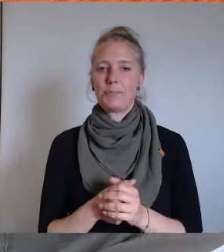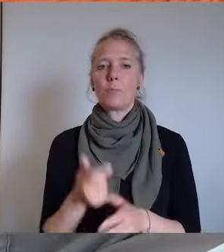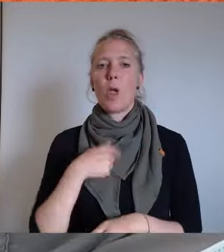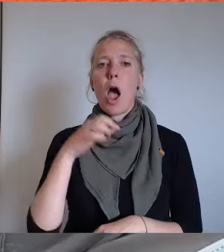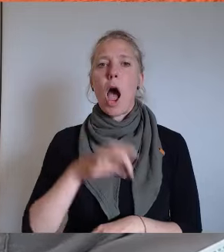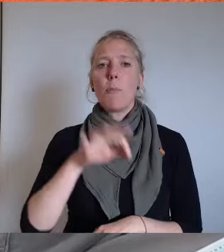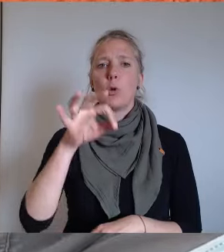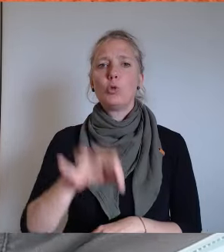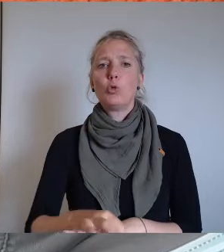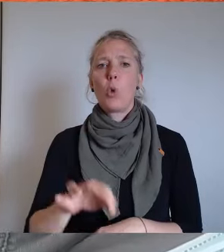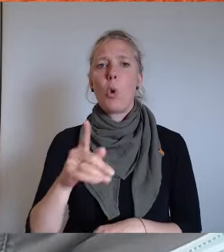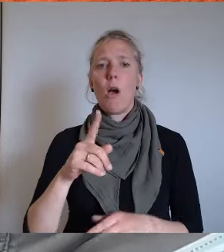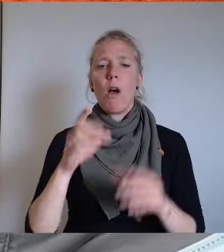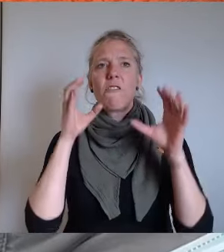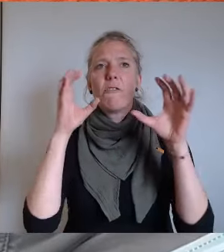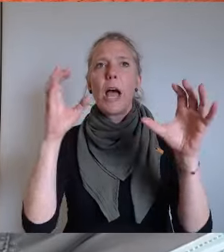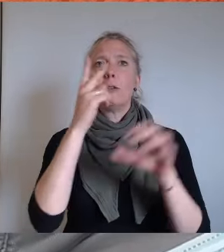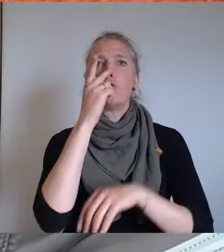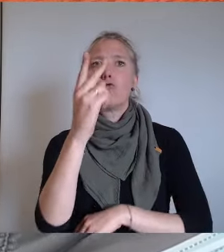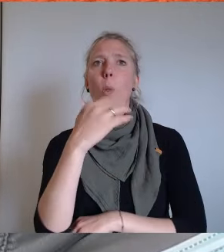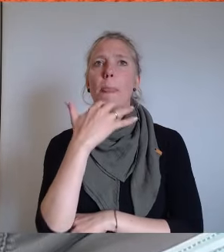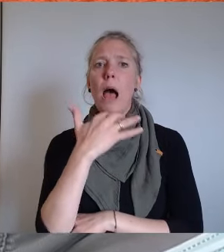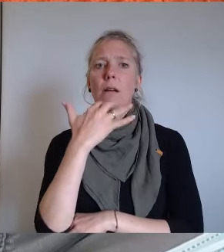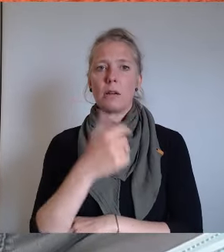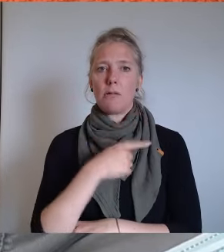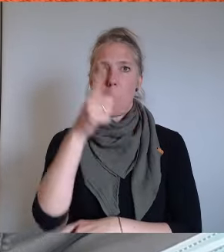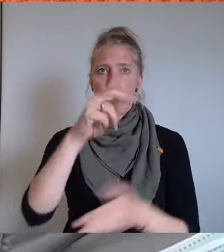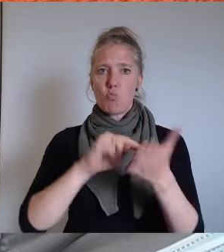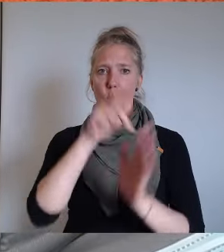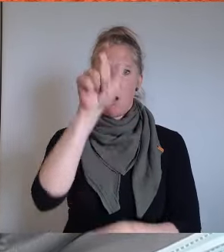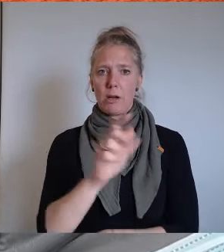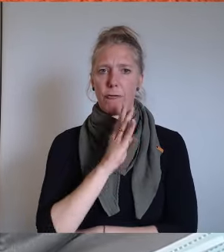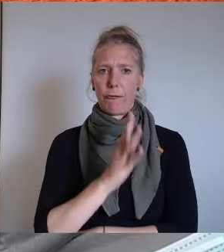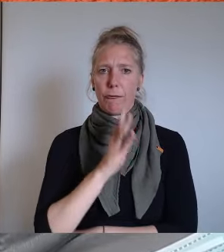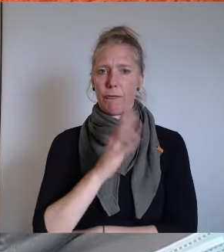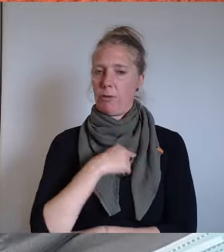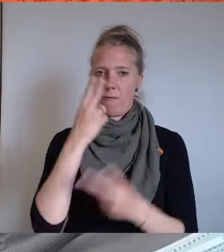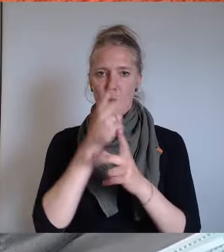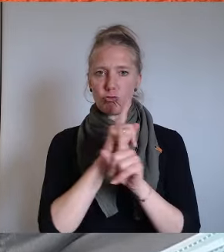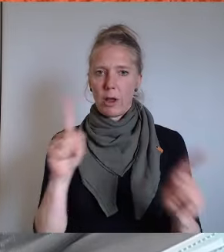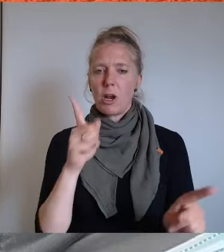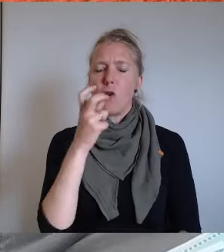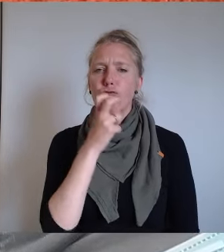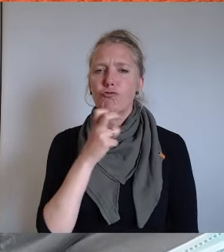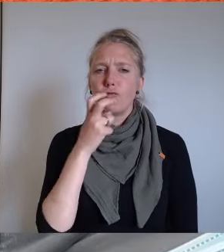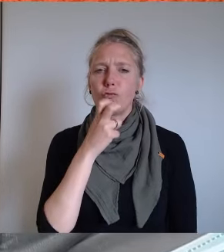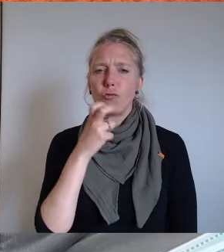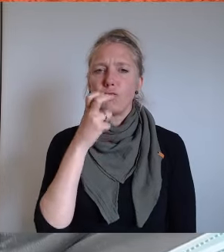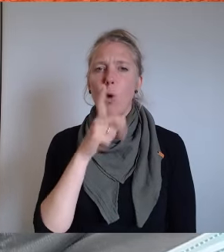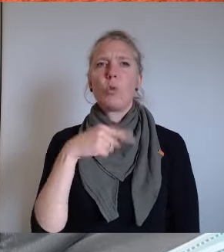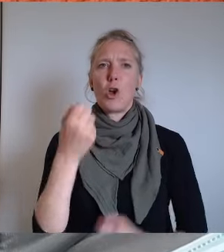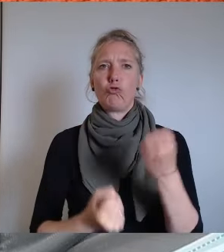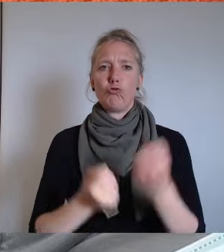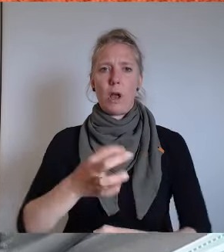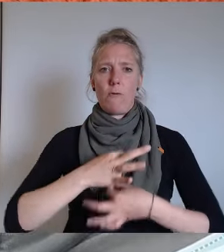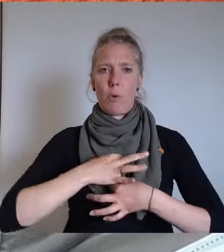Ich schau ab und zu Nachrichten an und ich verstehe nicht, was die Politiker sagt, weil die manchmal nuscheln und in mir ist es manchmal